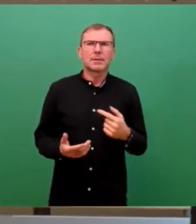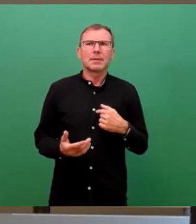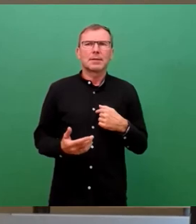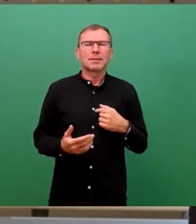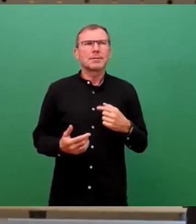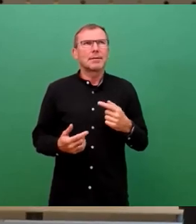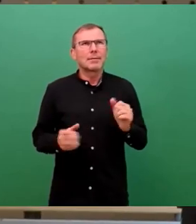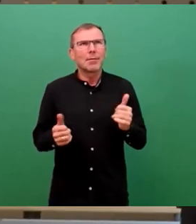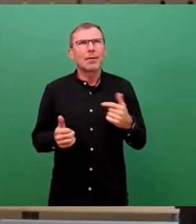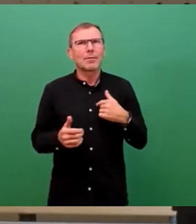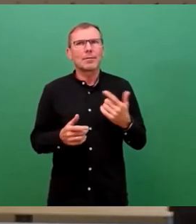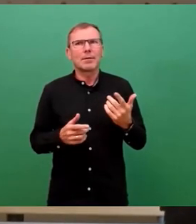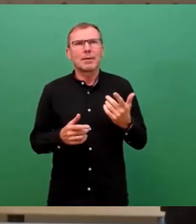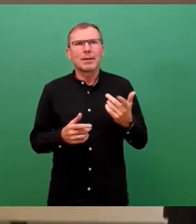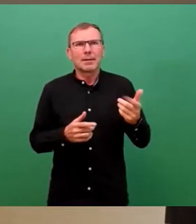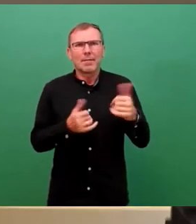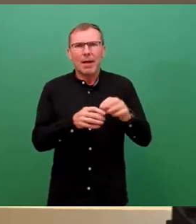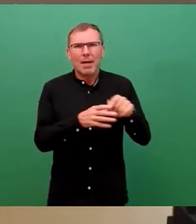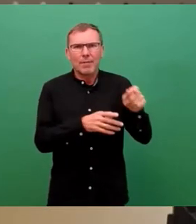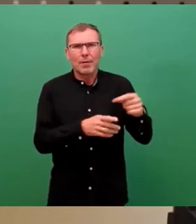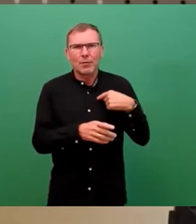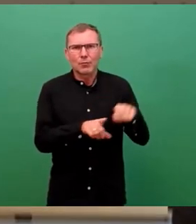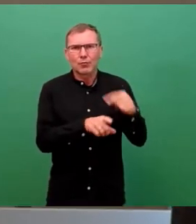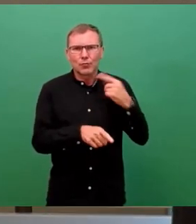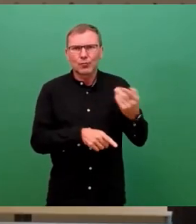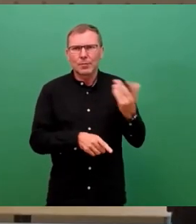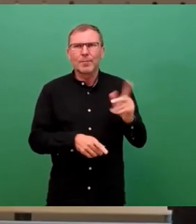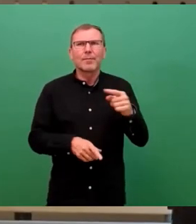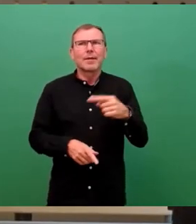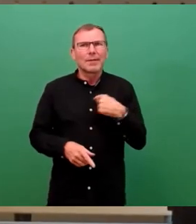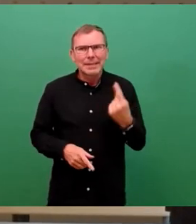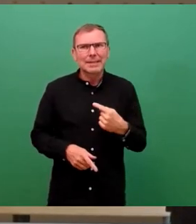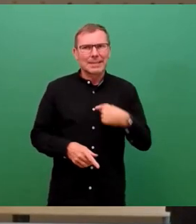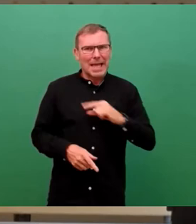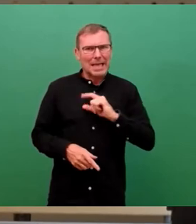darf oder muss, aber wir sind, wir sind es aus eigener Kraft